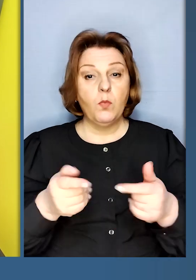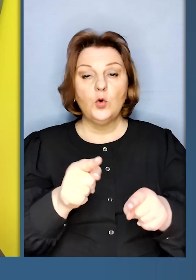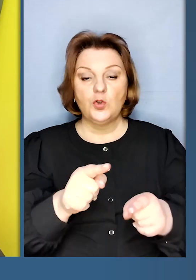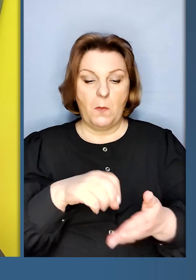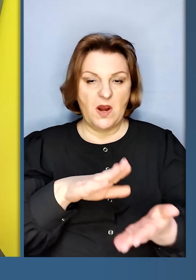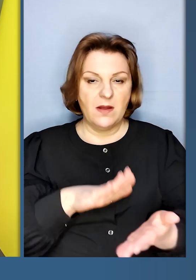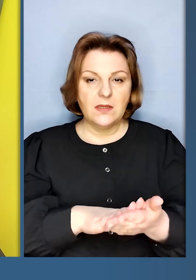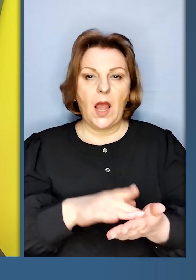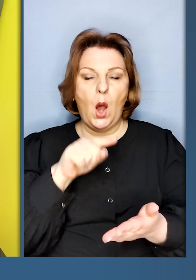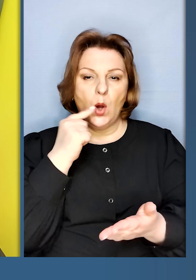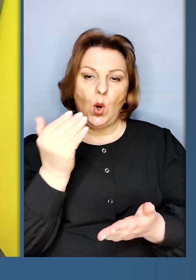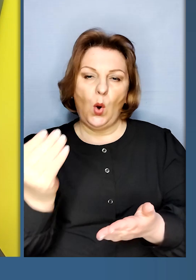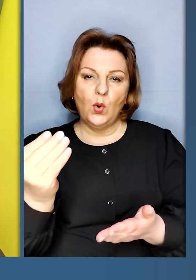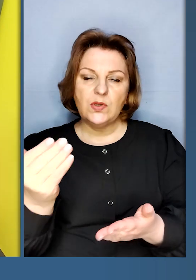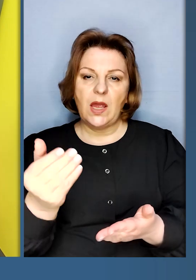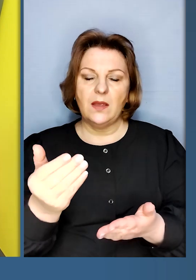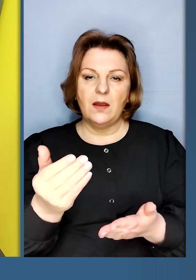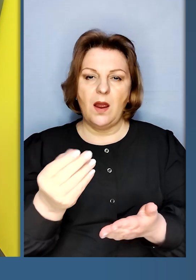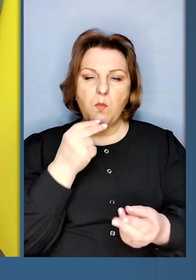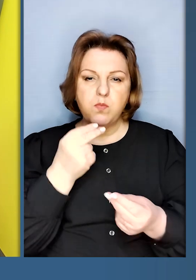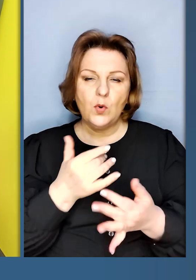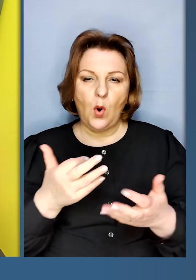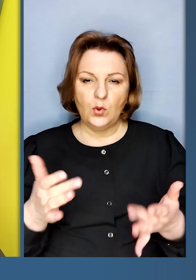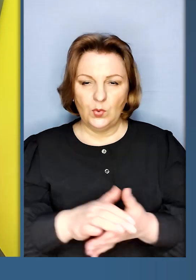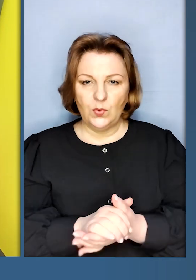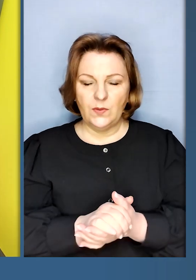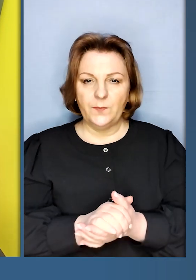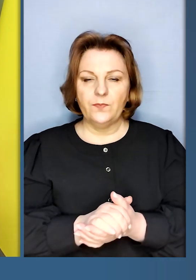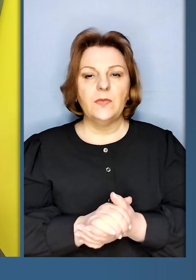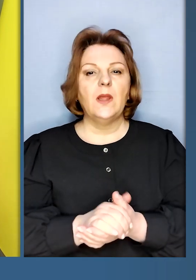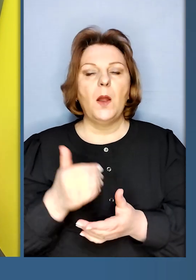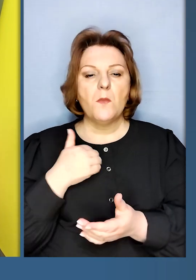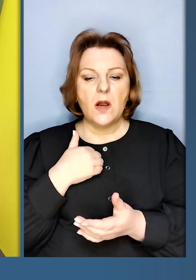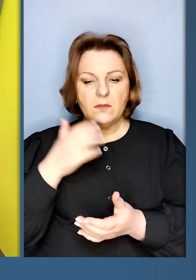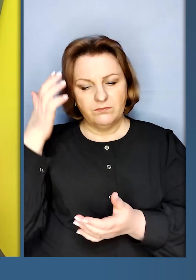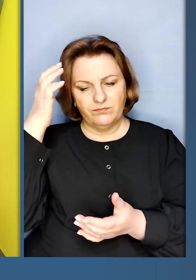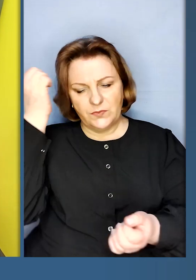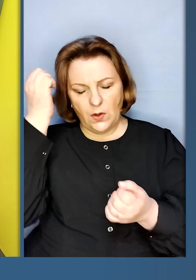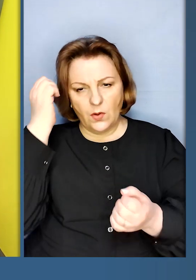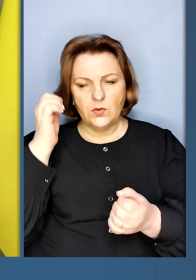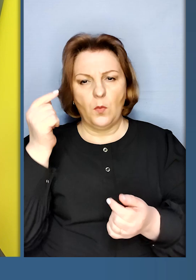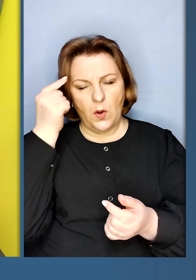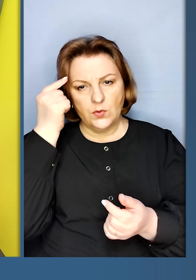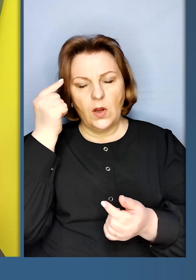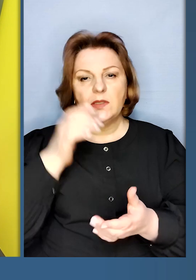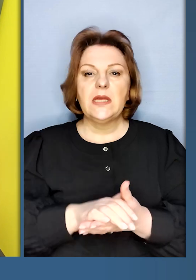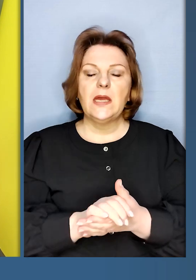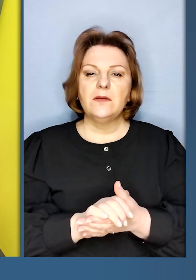Ми пропонували, щоб там були російські продукти. Зокрема, ми клопочимося, щоб